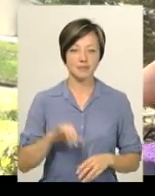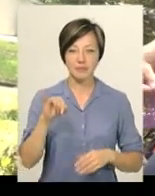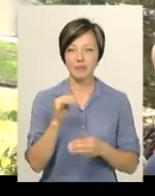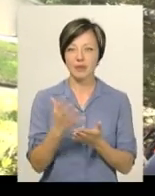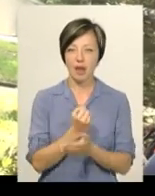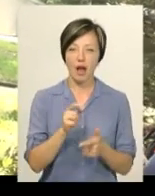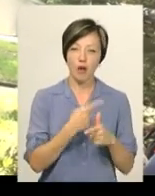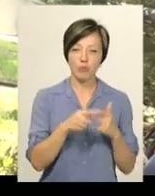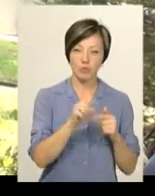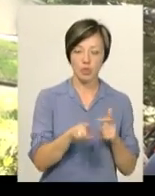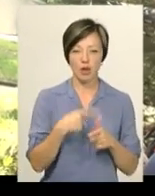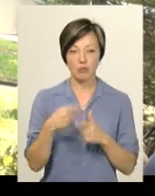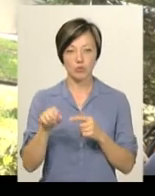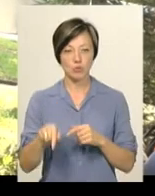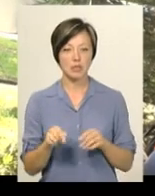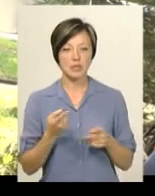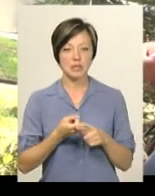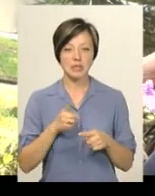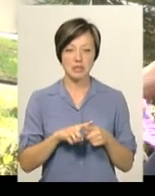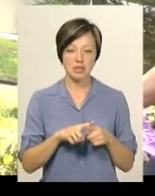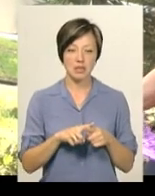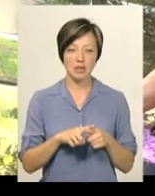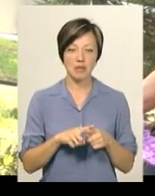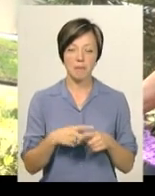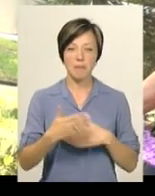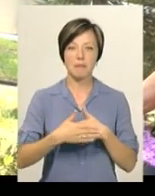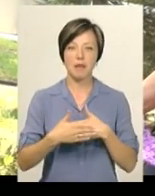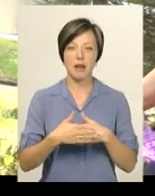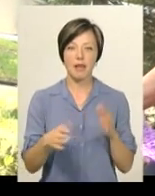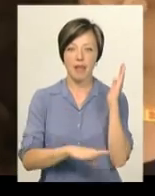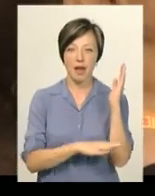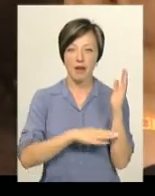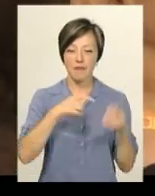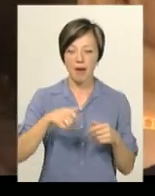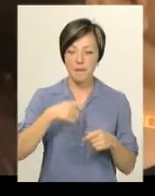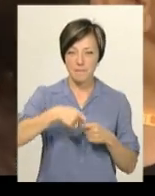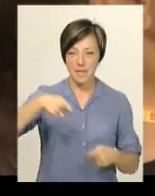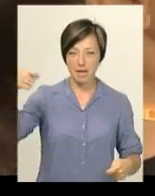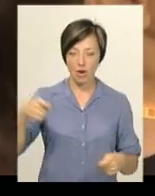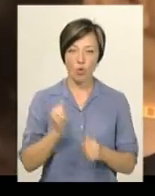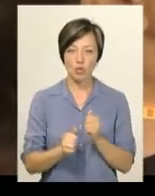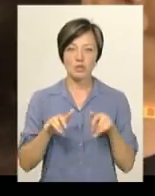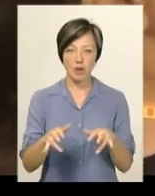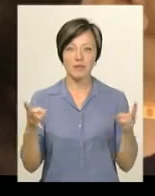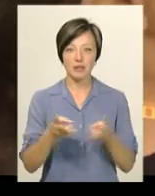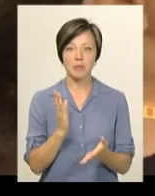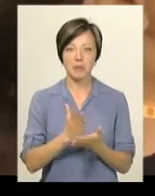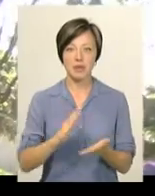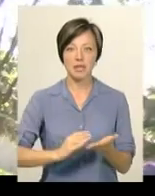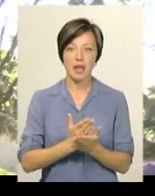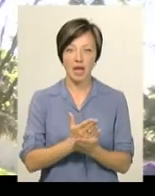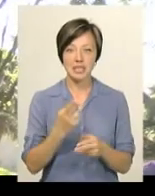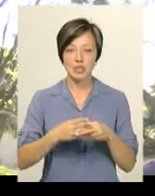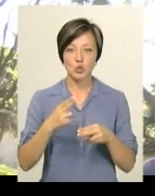Або сюди, або сюди, це вже я біля дерева міряю. Олена Попик каже, у кожній справі треба мати якісний